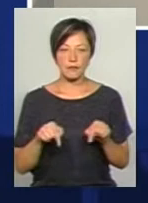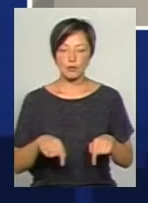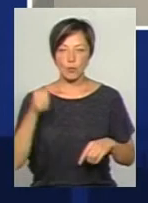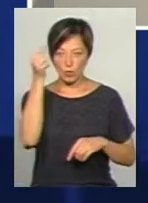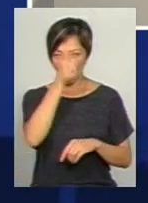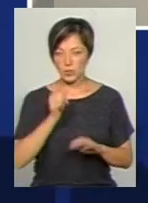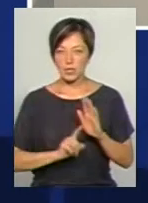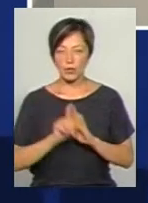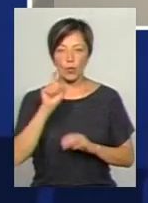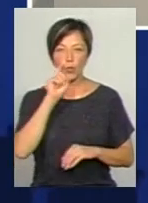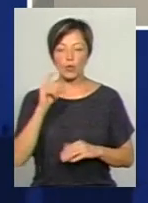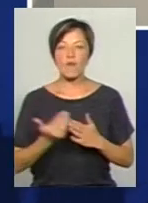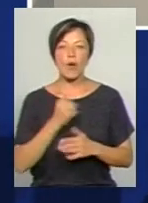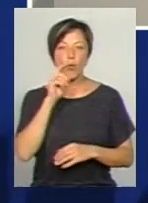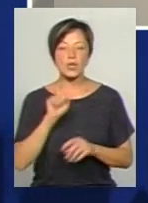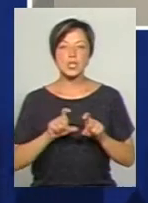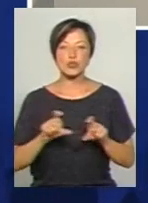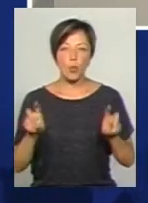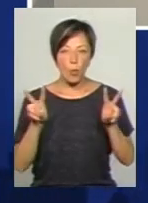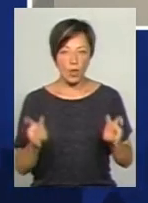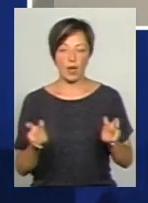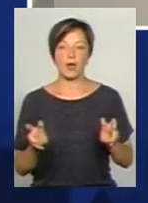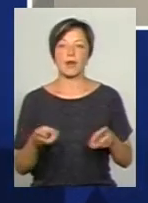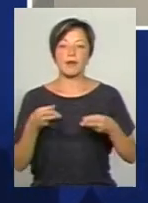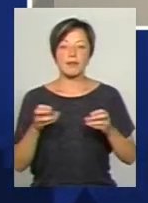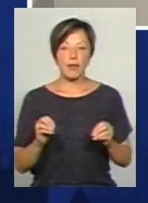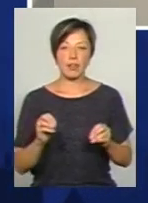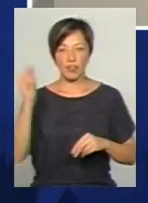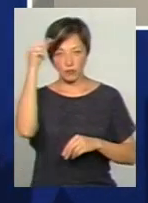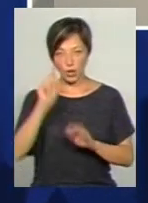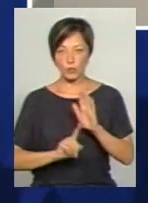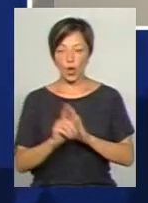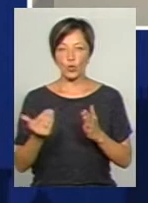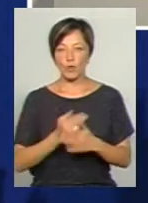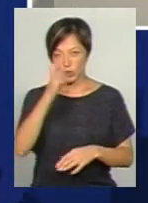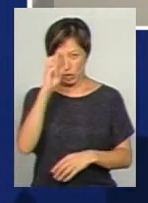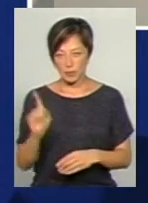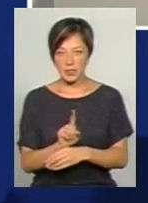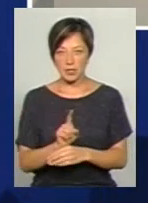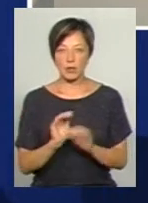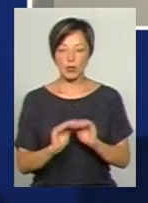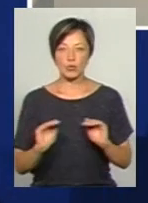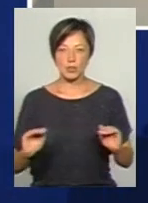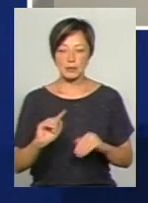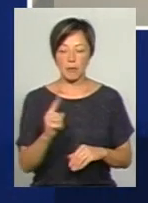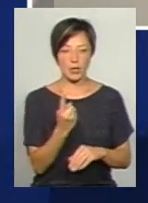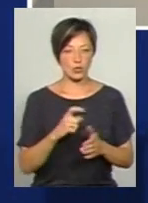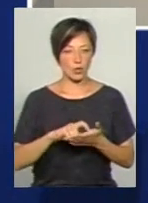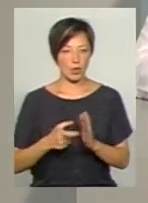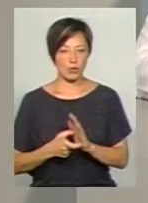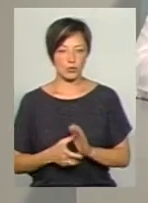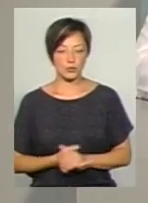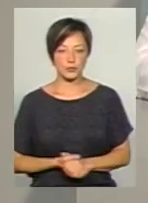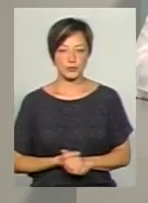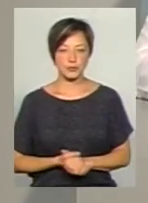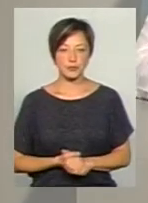стартує нова українська школа, власне, де навчання розпочнеться за новим державним стандартом учнів із першого класу.